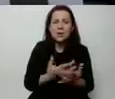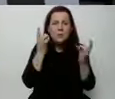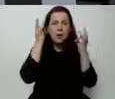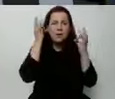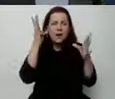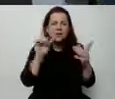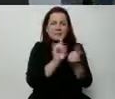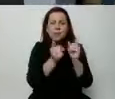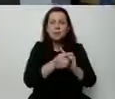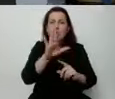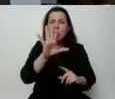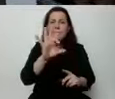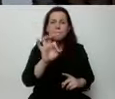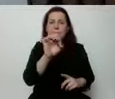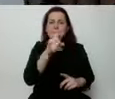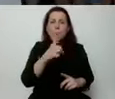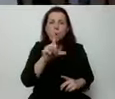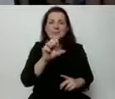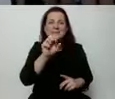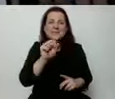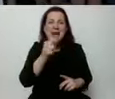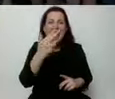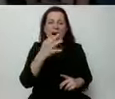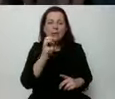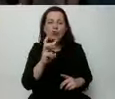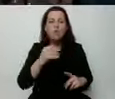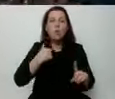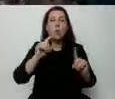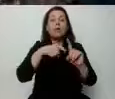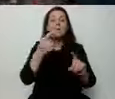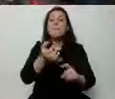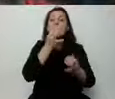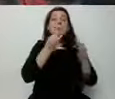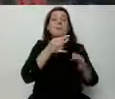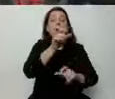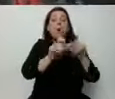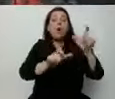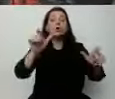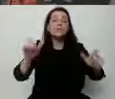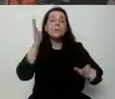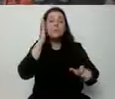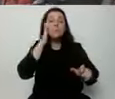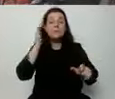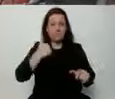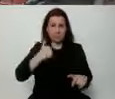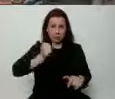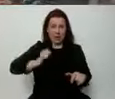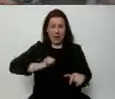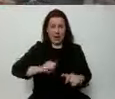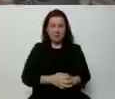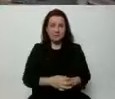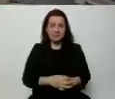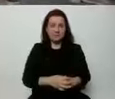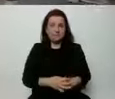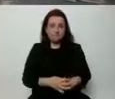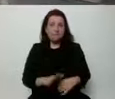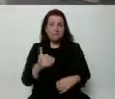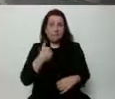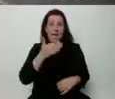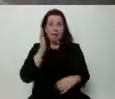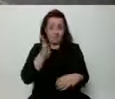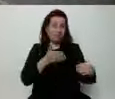odwołane? Pytam dlatego, bo mieszkańcy czekali na pana. Dziękuję. Ja się będę pojawiał wszędzie tam, gdzie się umawiam na spotkania,